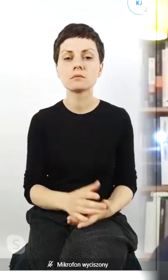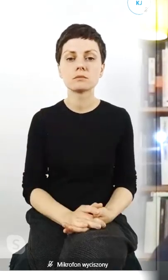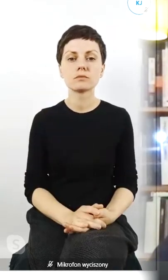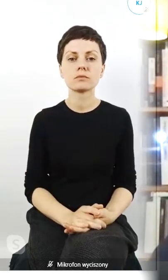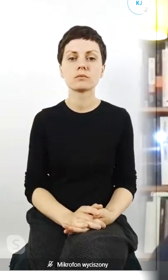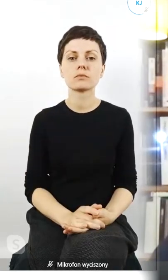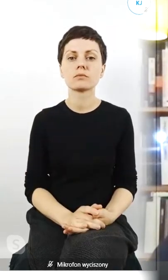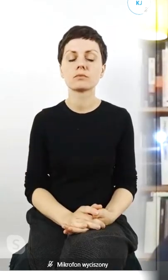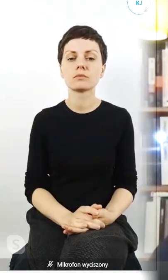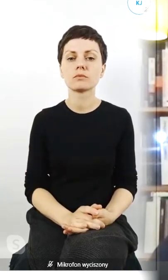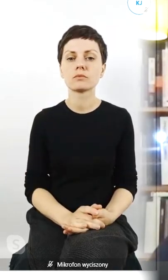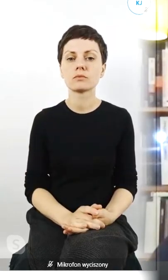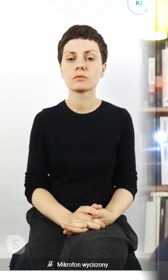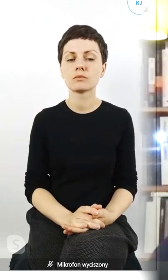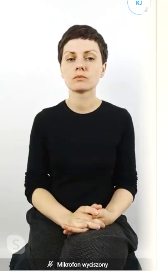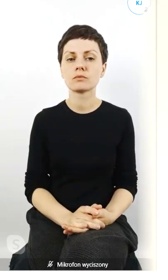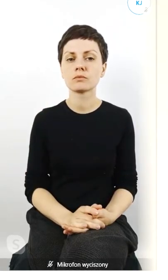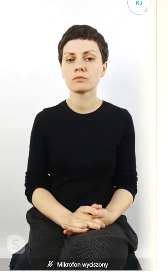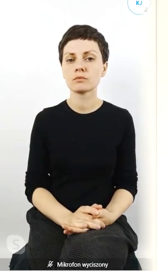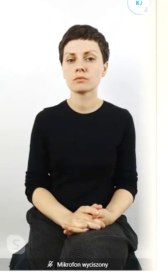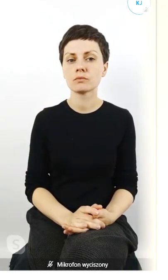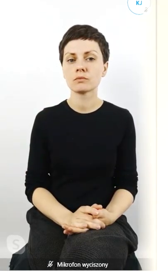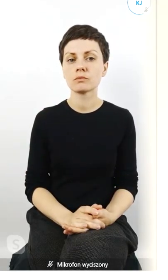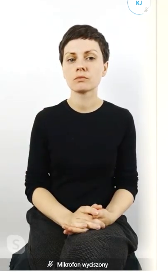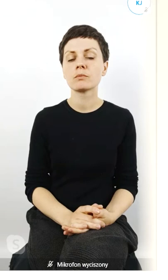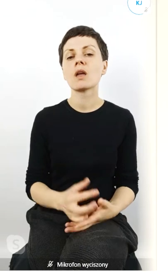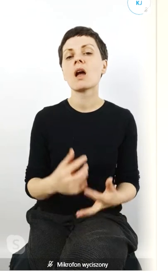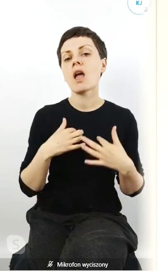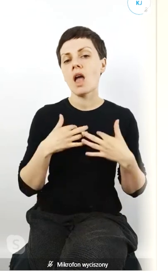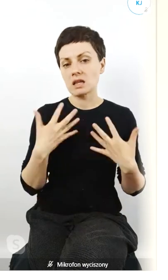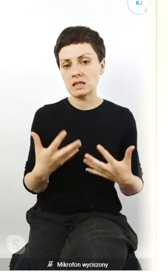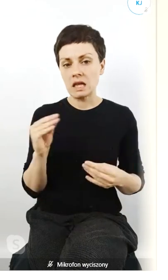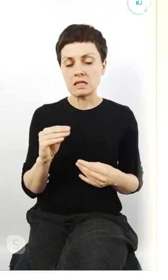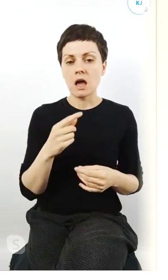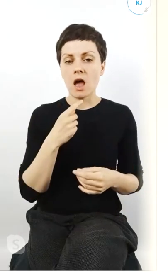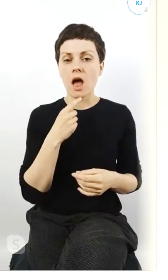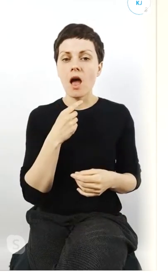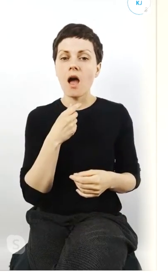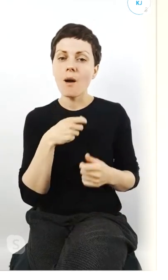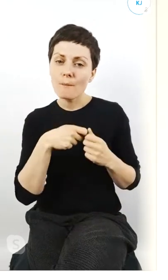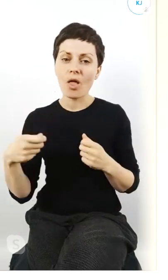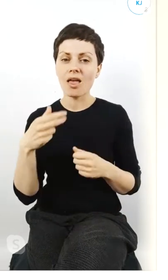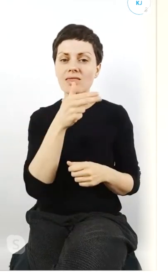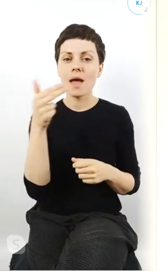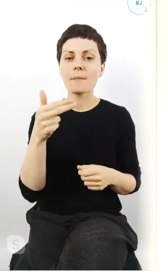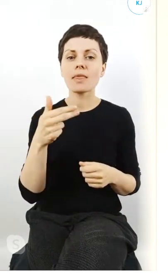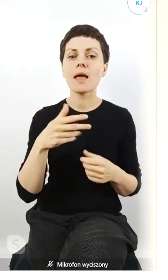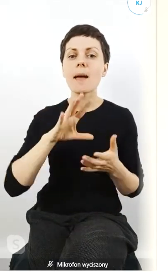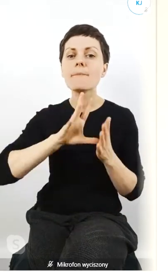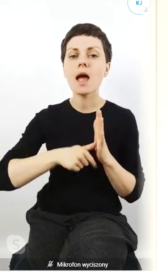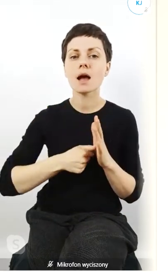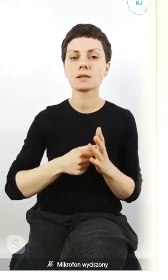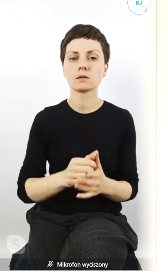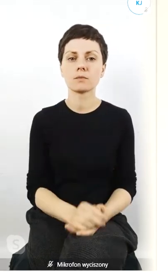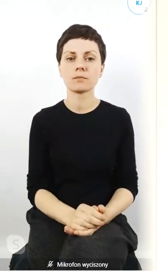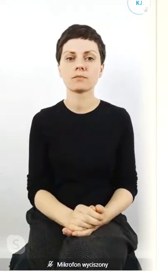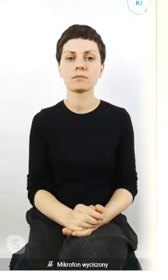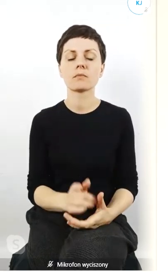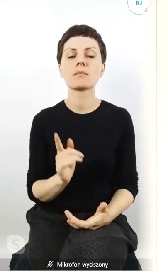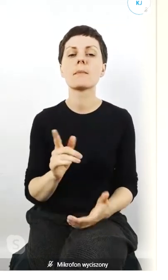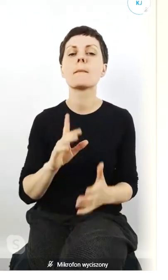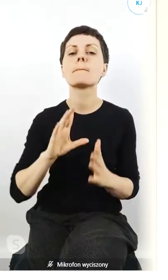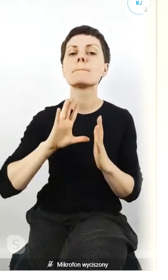to ja bym jeszcze pociągnął temat miasta bo miasto ma